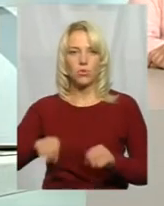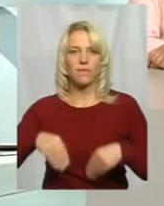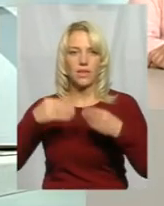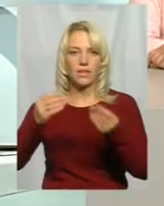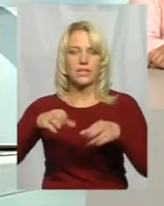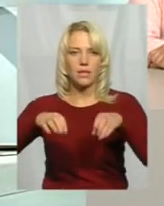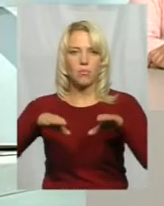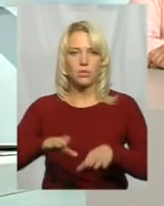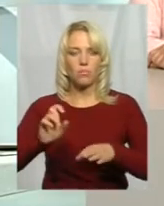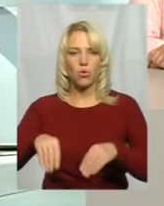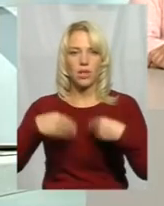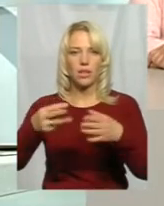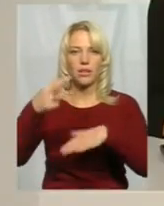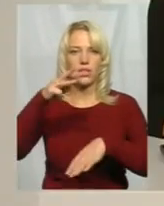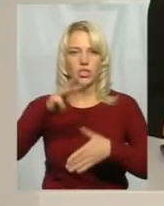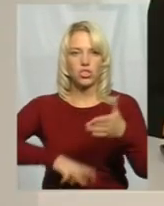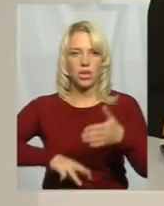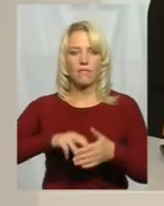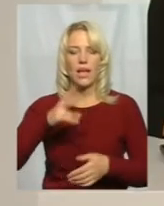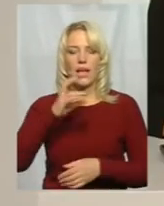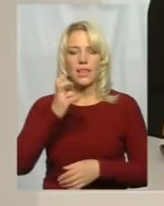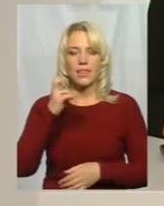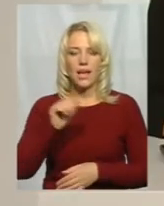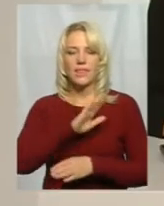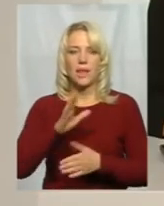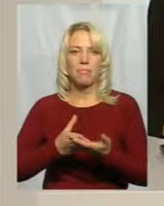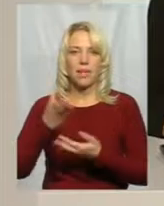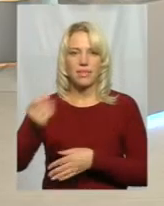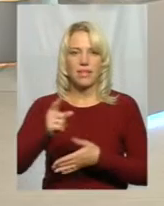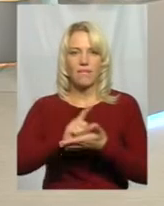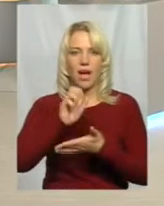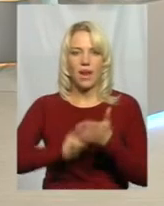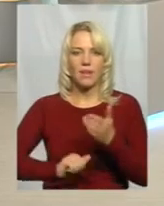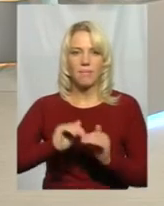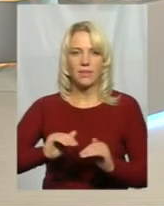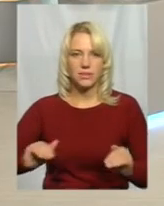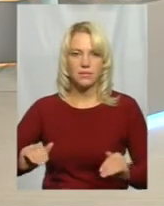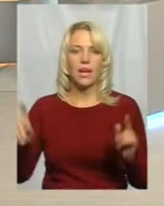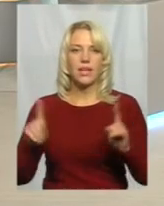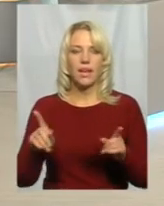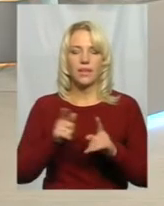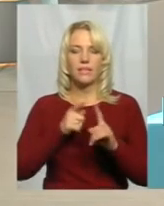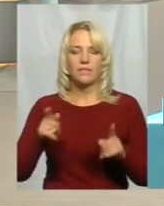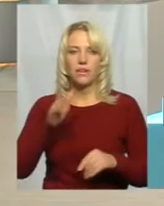постанови про накладення штрафів на платників аліментів, які тривалий час не